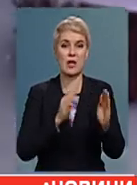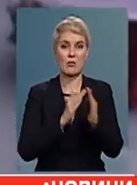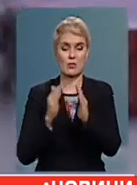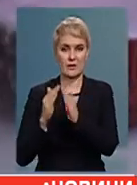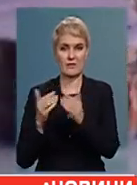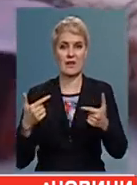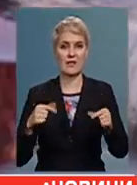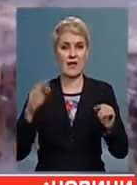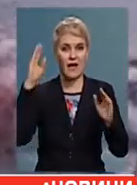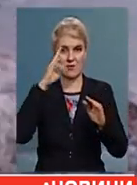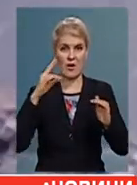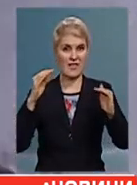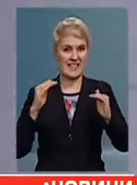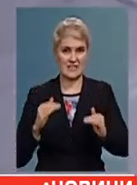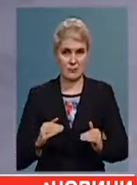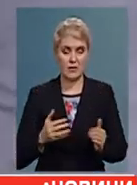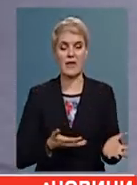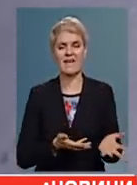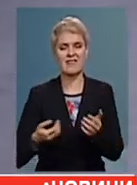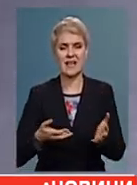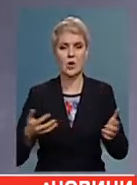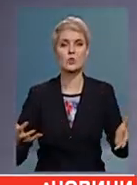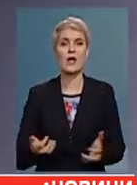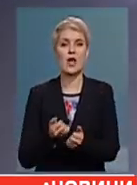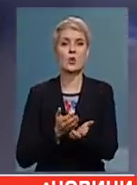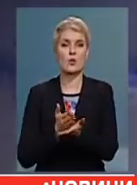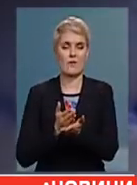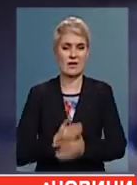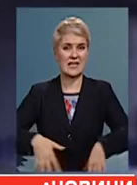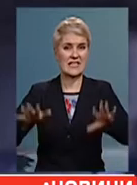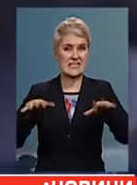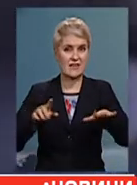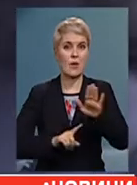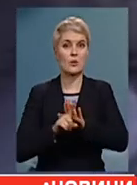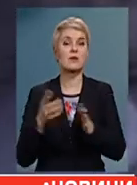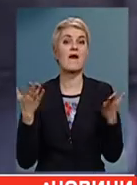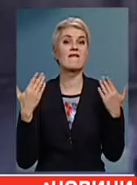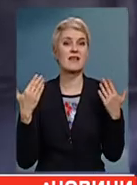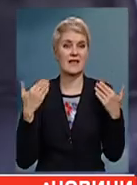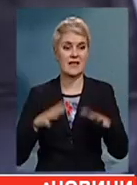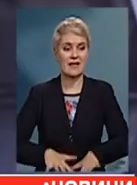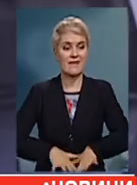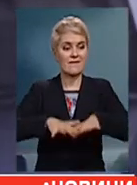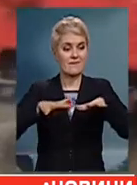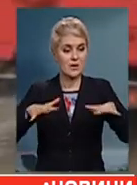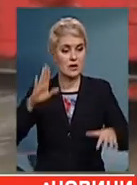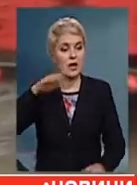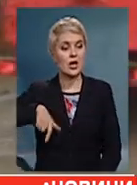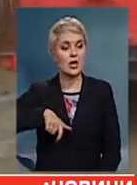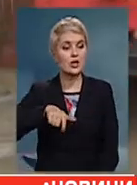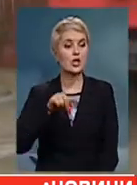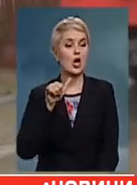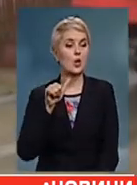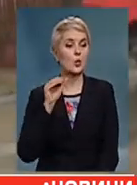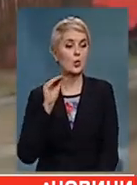не спала сама, її відкачали рятувальники. Потужні зливи накрили Закарпаття у вихідні. З береги вийшла одна з найбільших місцевих річок –